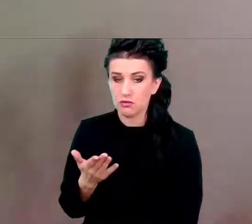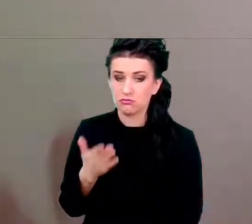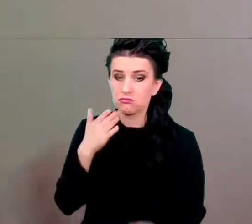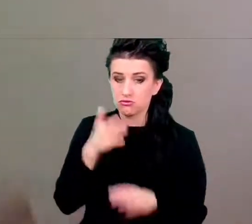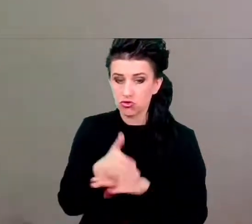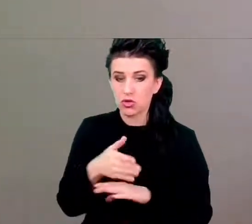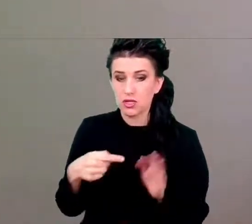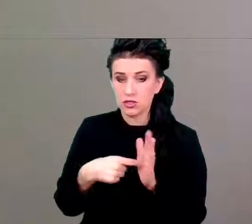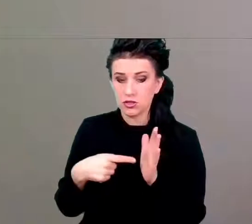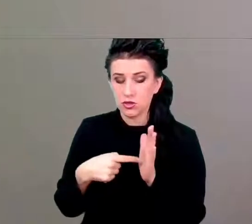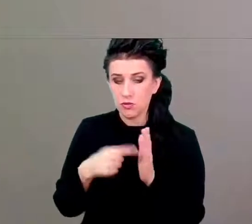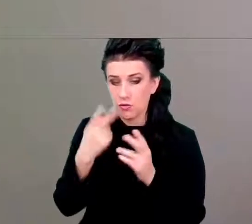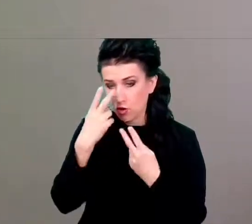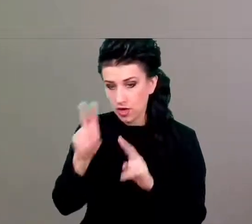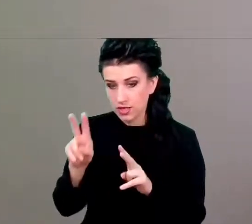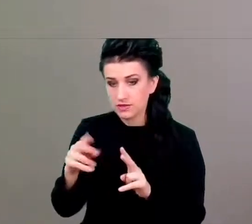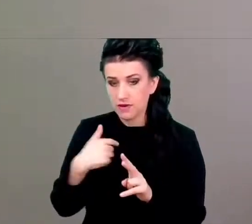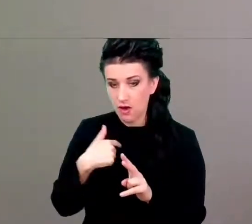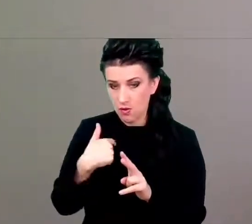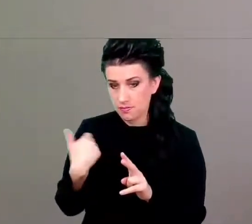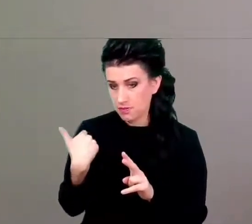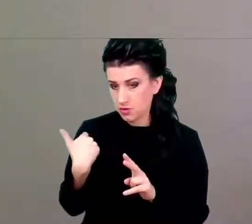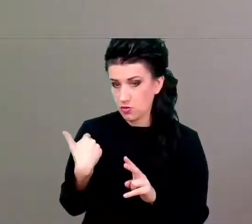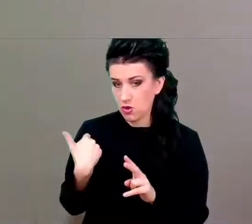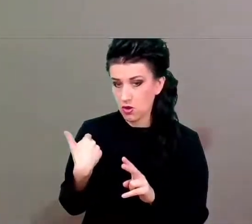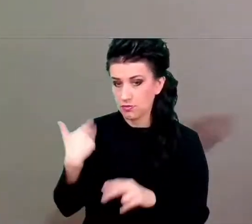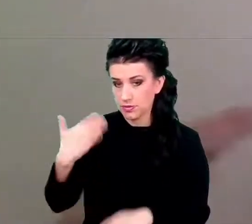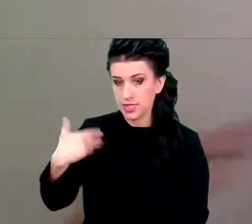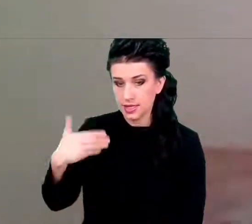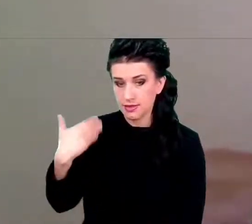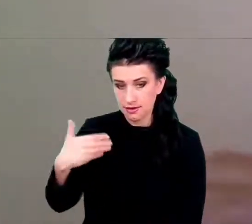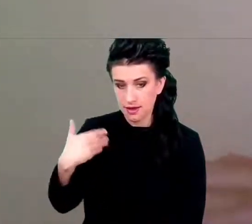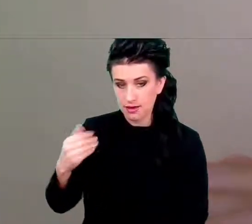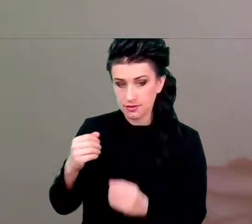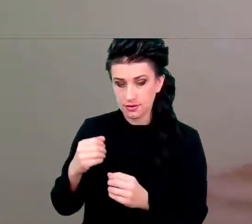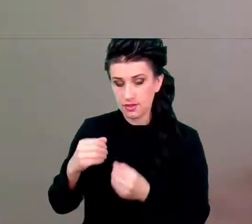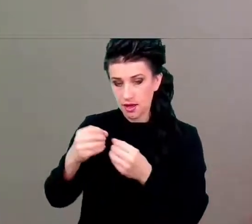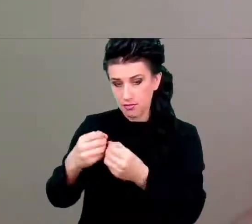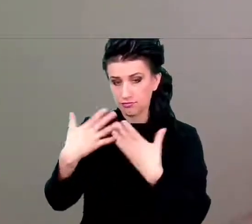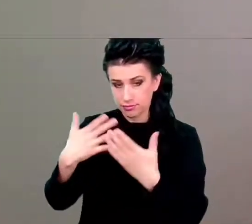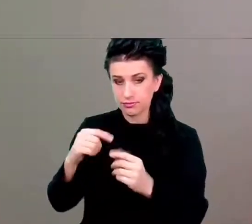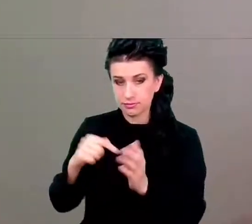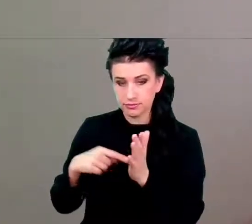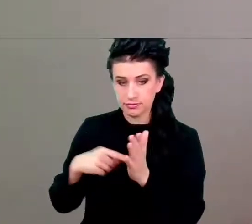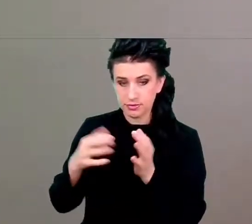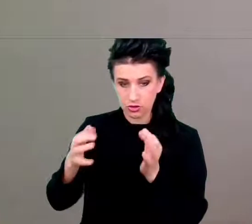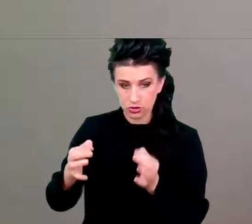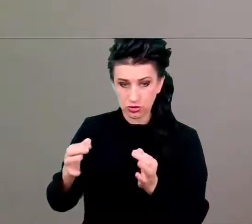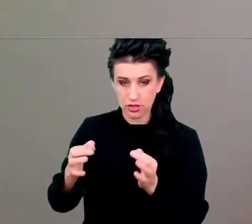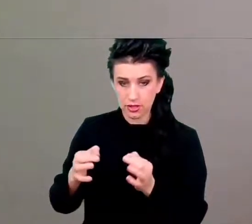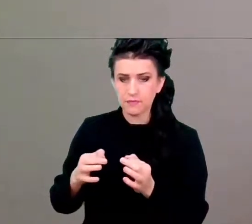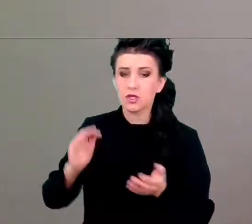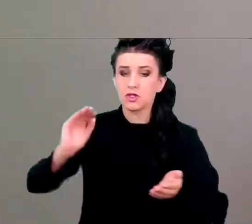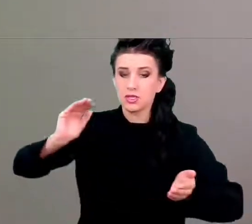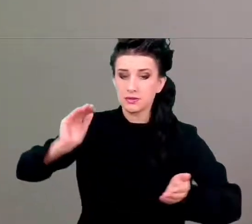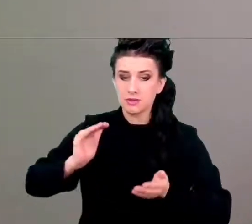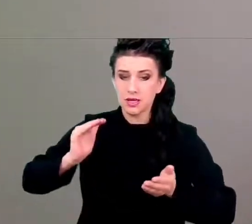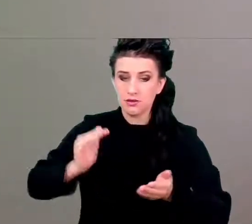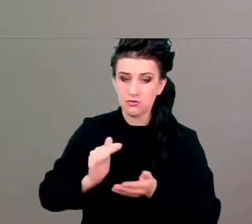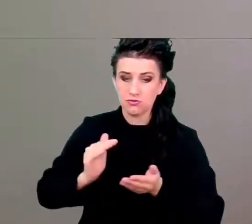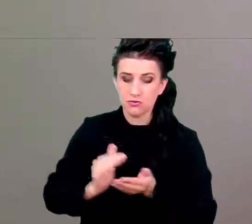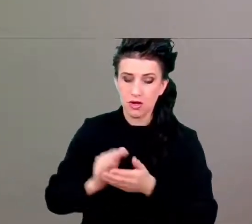pokazywałem w ramach tej prezentacji, zmniejsza się ilość połączeń między neuronami.